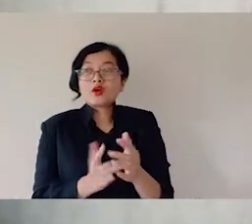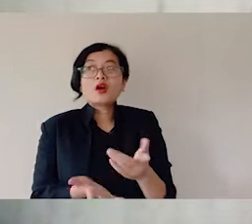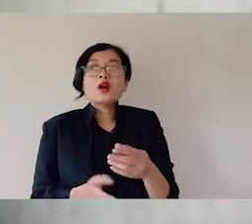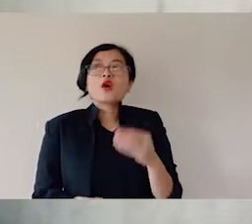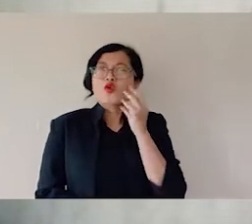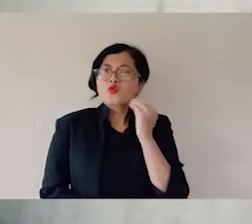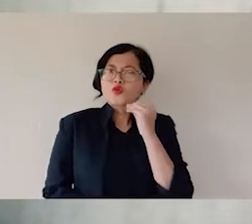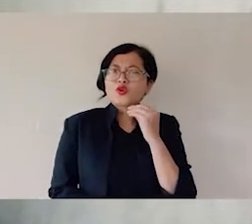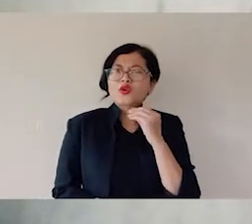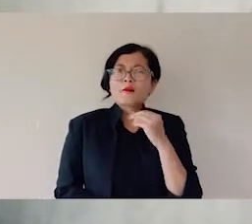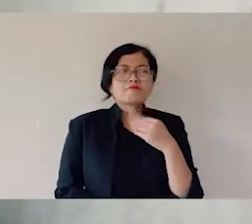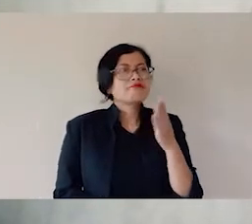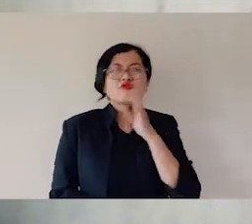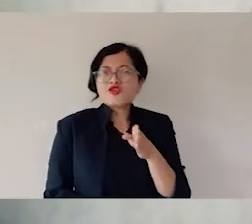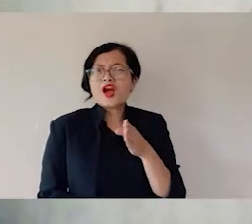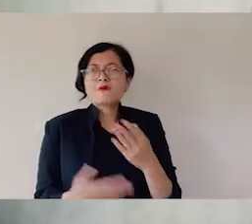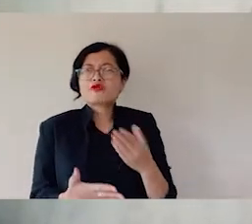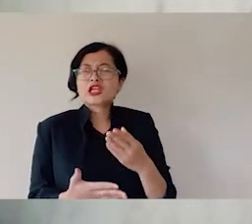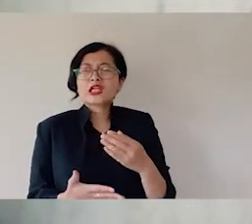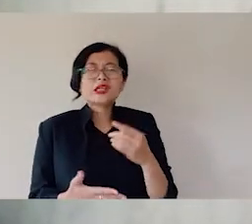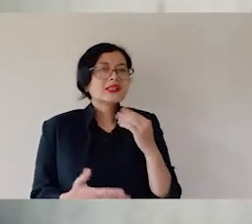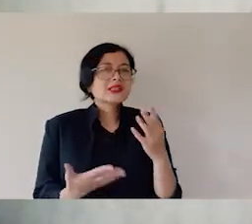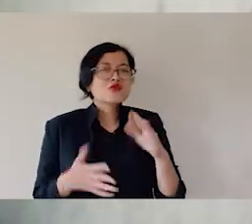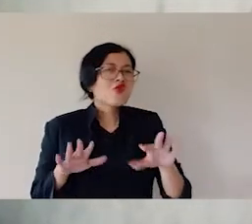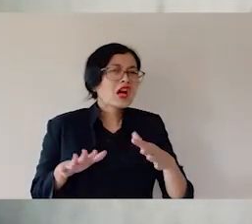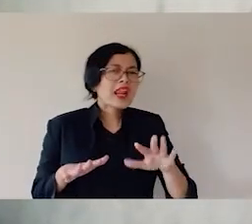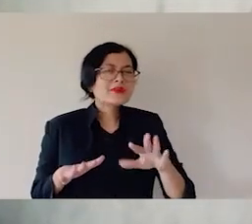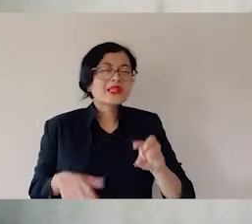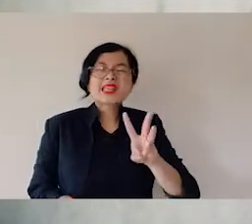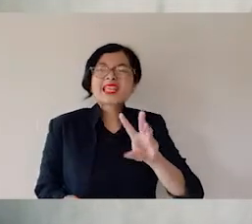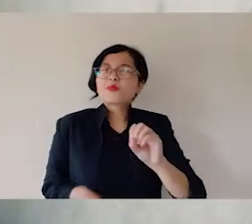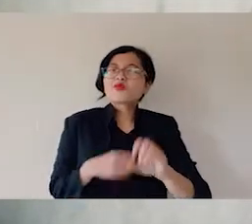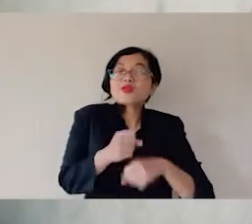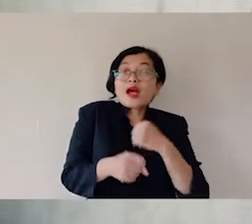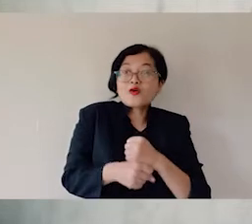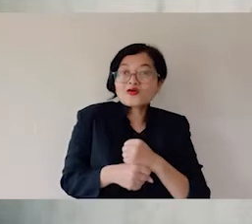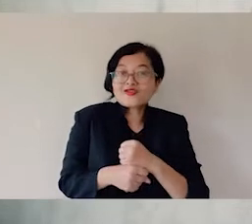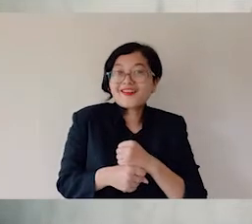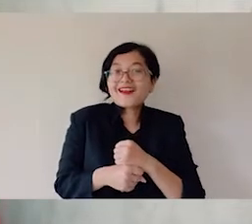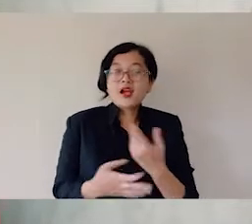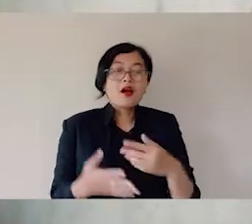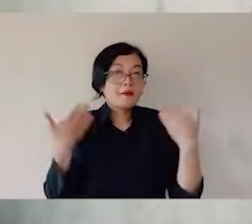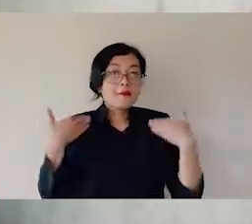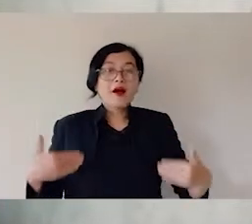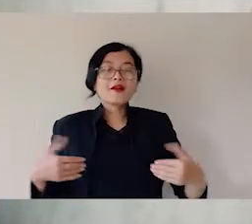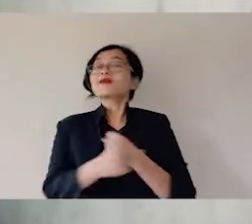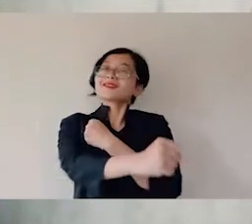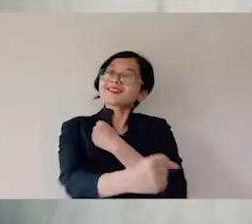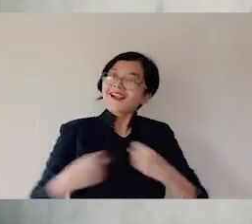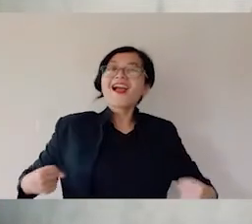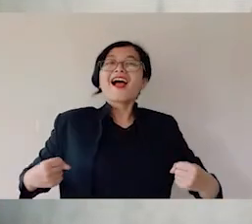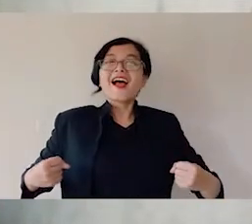untuk memberitakan firman bicara soal kematian. Dan Yesus pada saat itu usianya cukup muda juga, sekitar 30